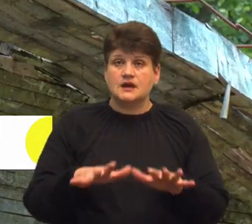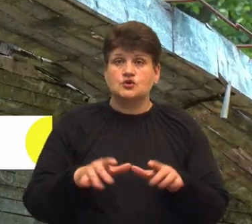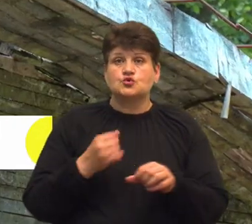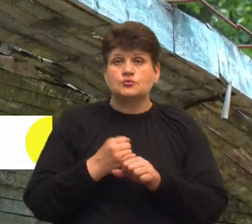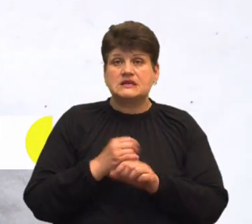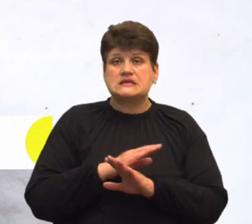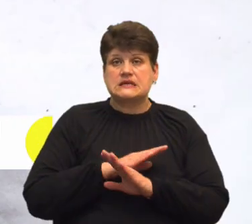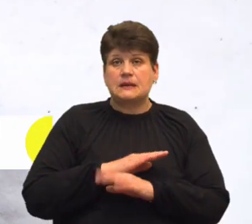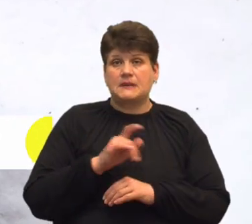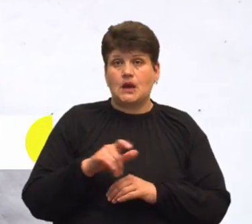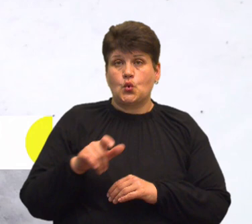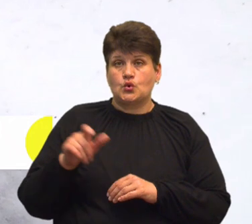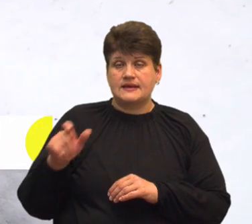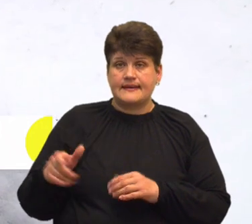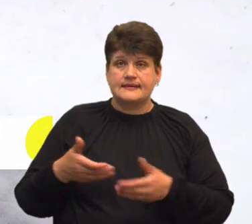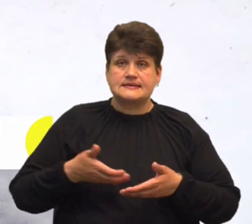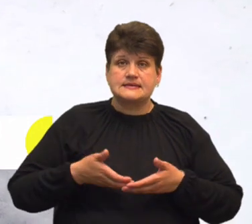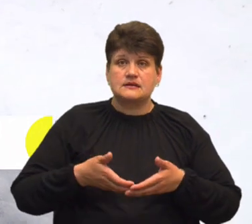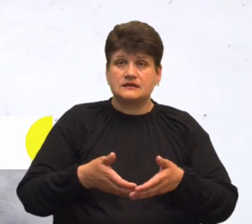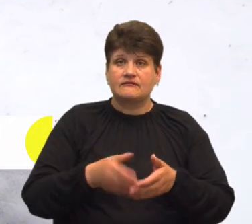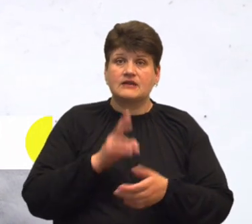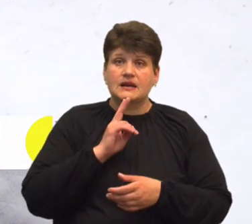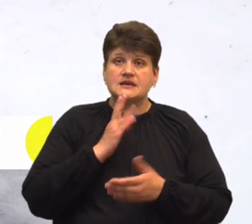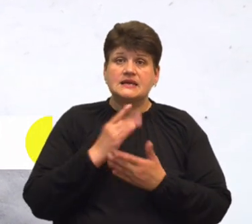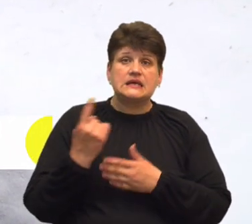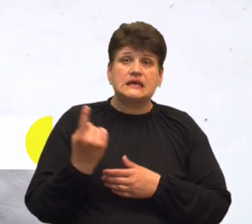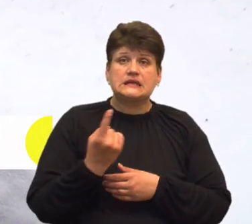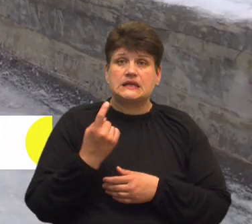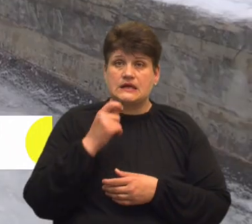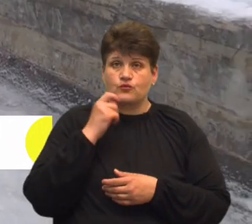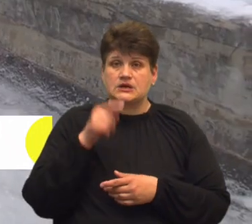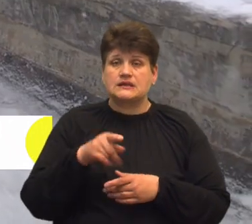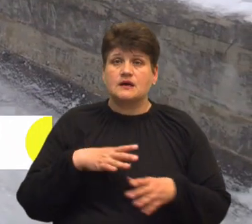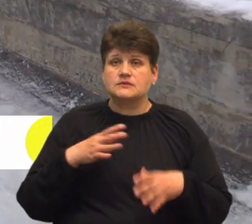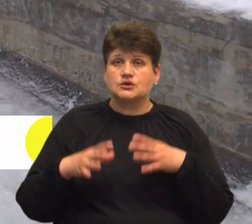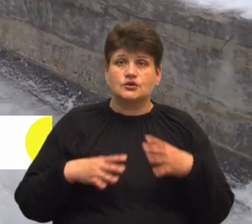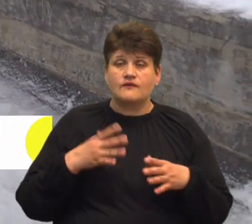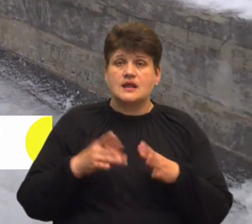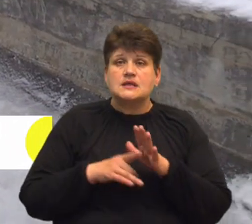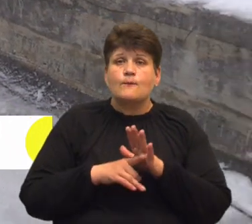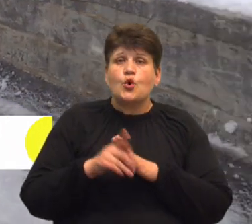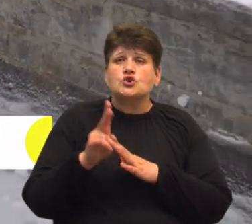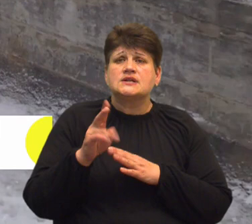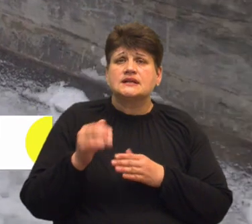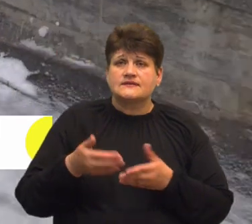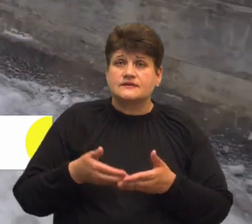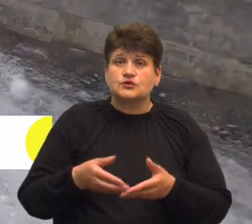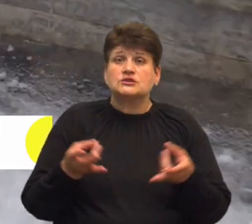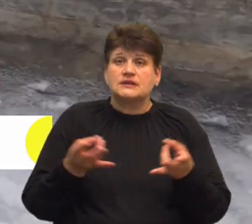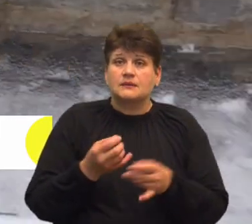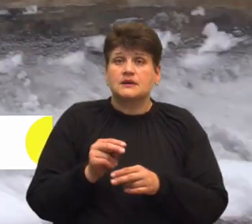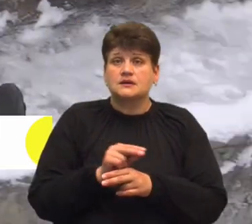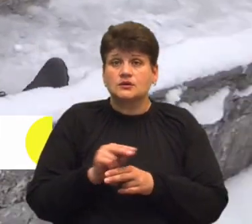загибель людей. Санна траса в Кременці єдина в Україні. Там тренувалися санкарі-початківці. Про те, що вона потребує ремонту,